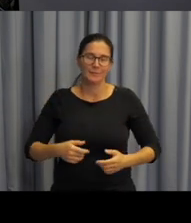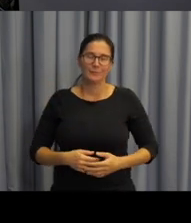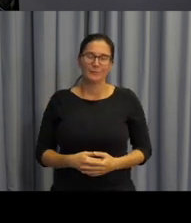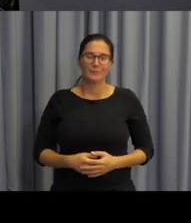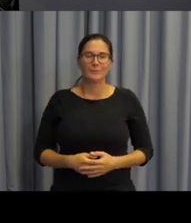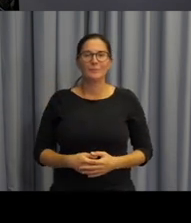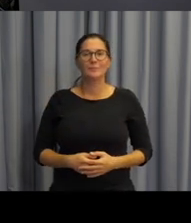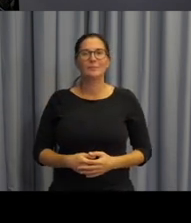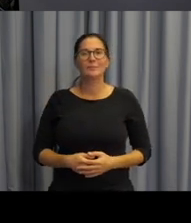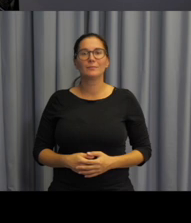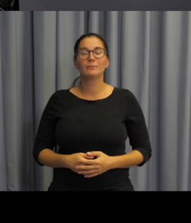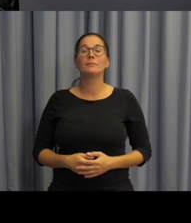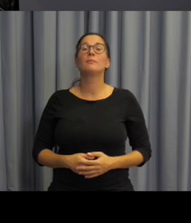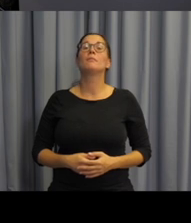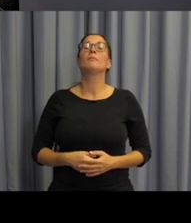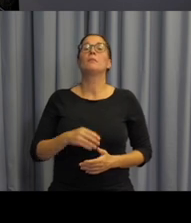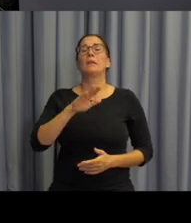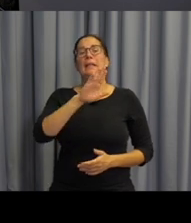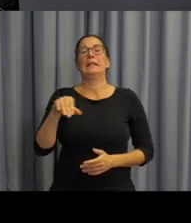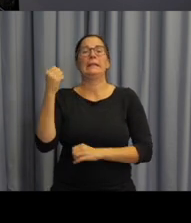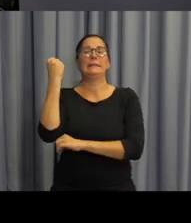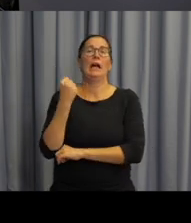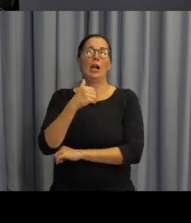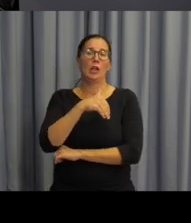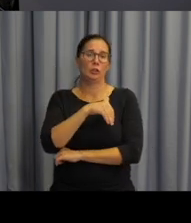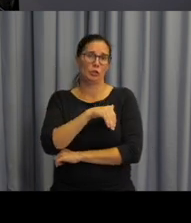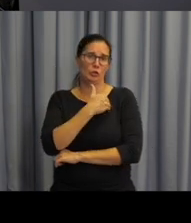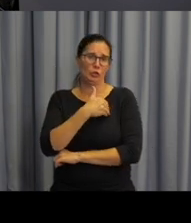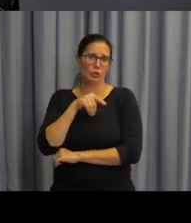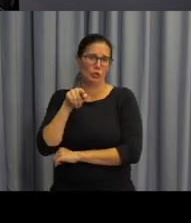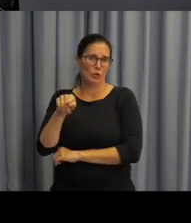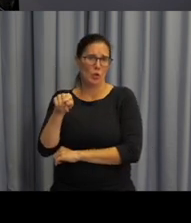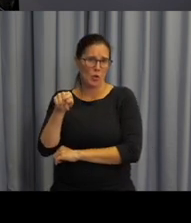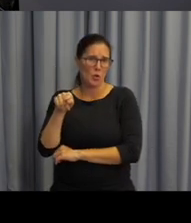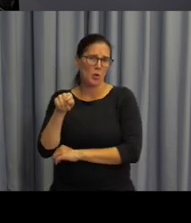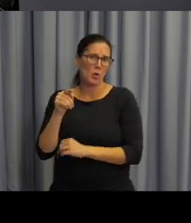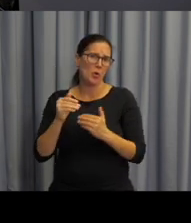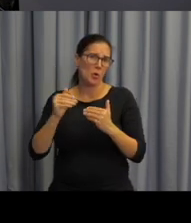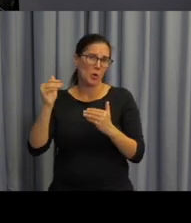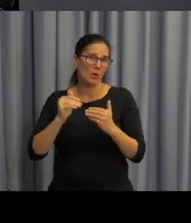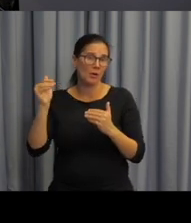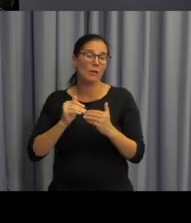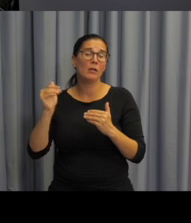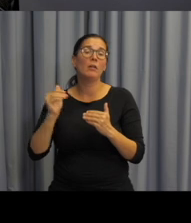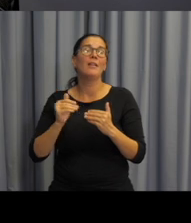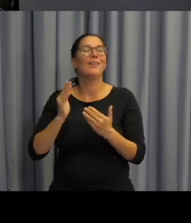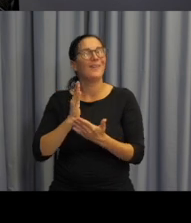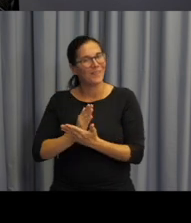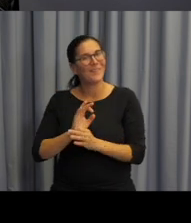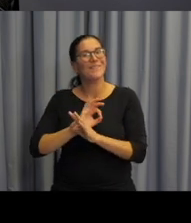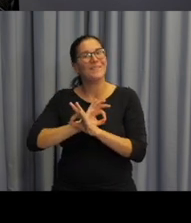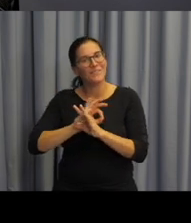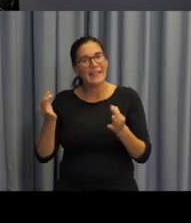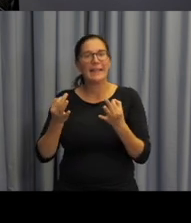V mladším školním věku ale už děti začínají vlastně, jsou schopné